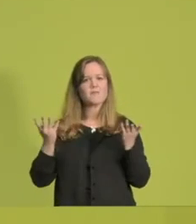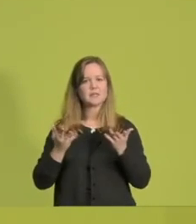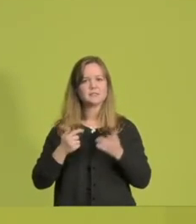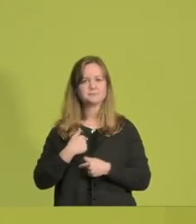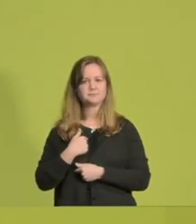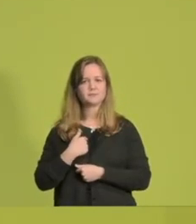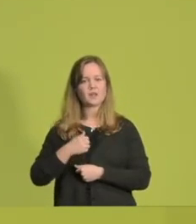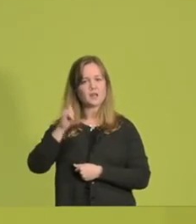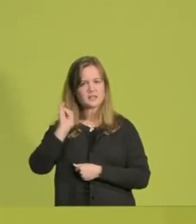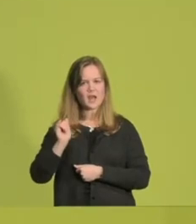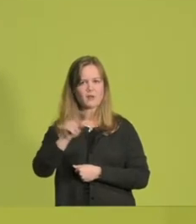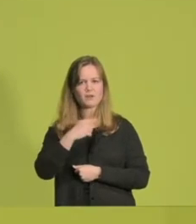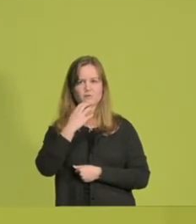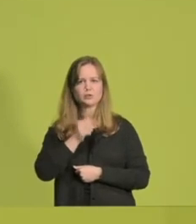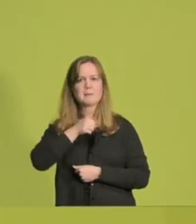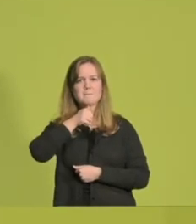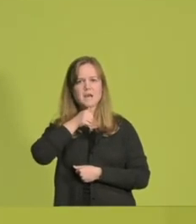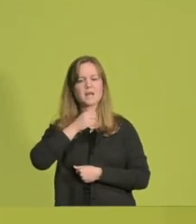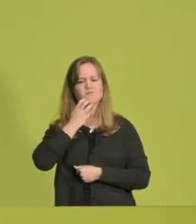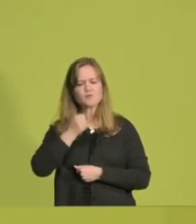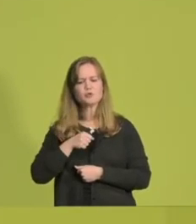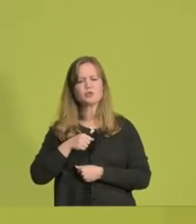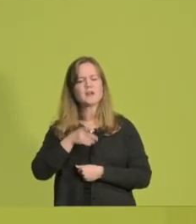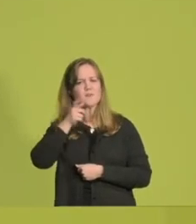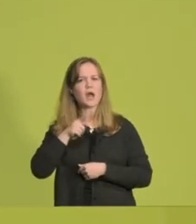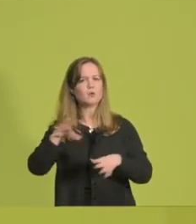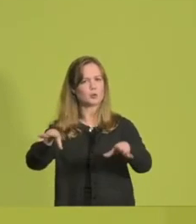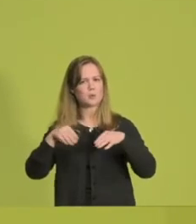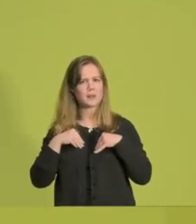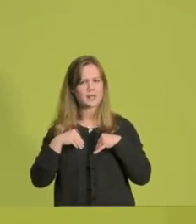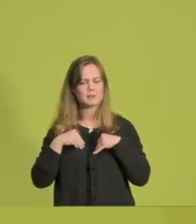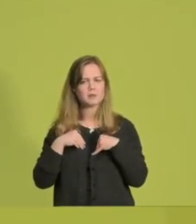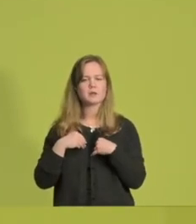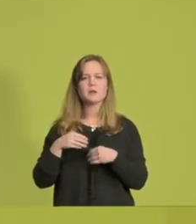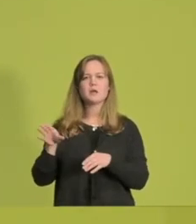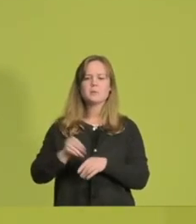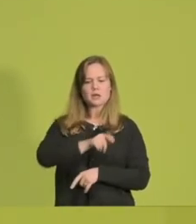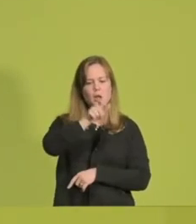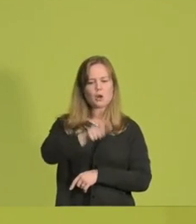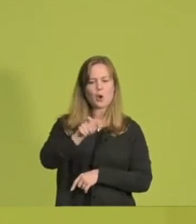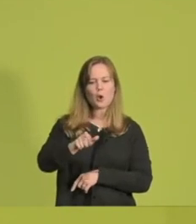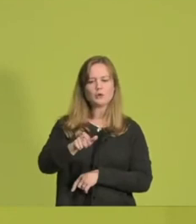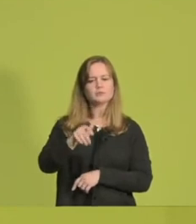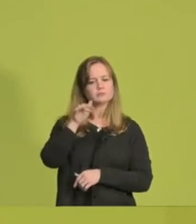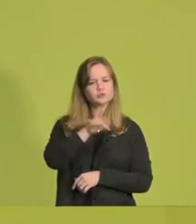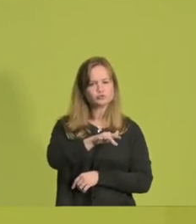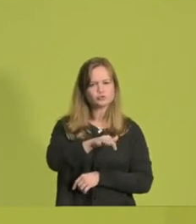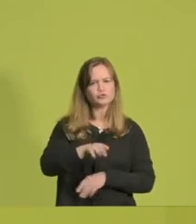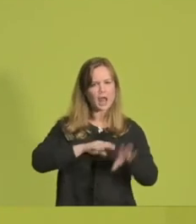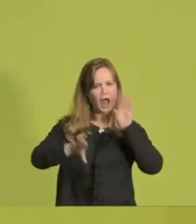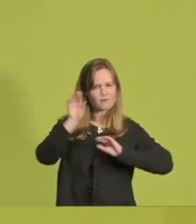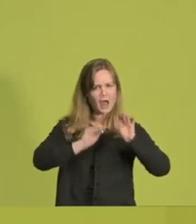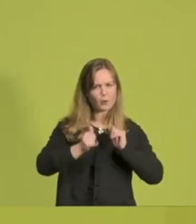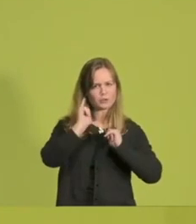ja, wir möchten im Mai Verantwortung übernehmen. Und wir möchten das, glaube ich, auch mit Leuten tun, die da eine gewisse Erfahrung haben. Und